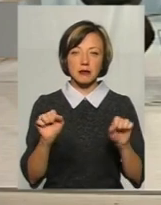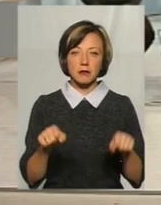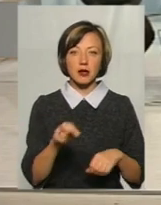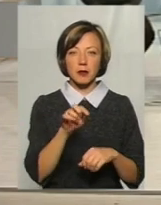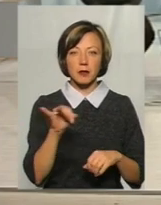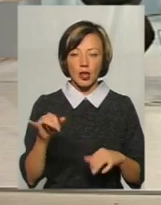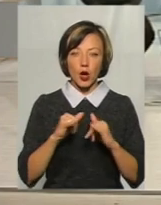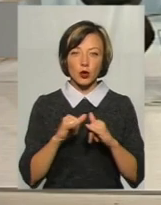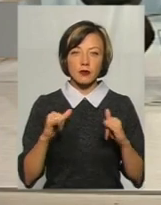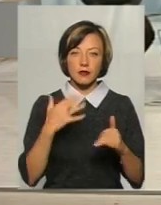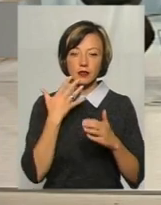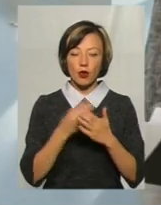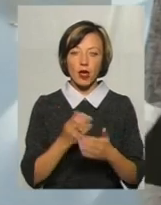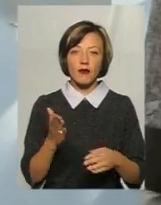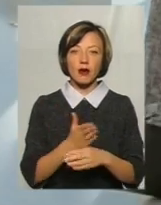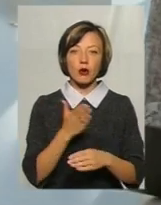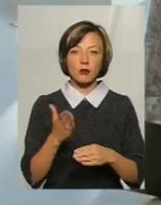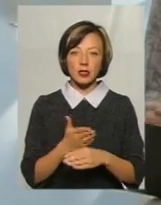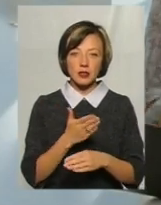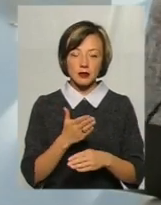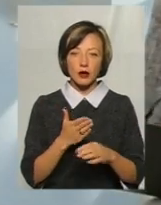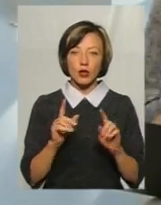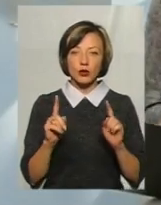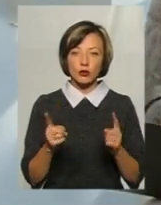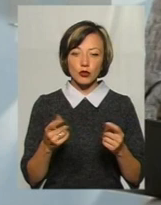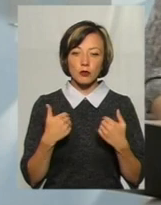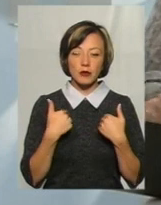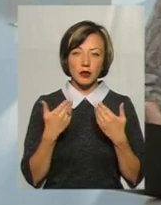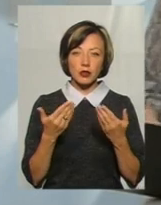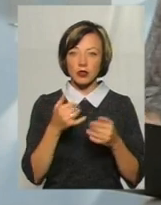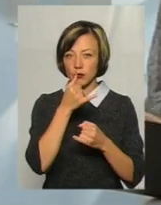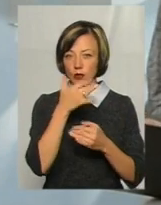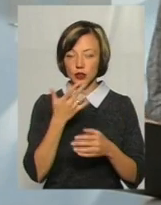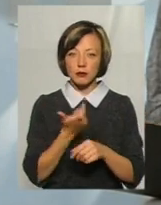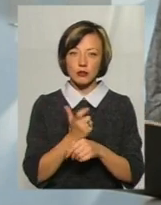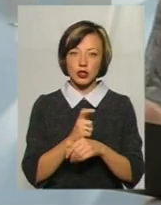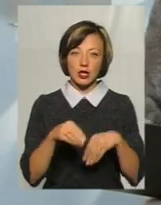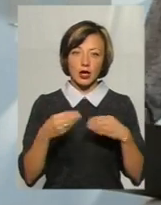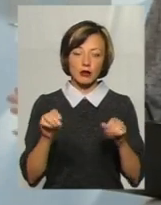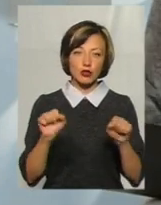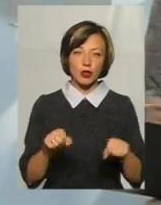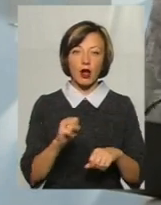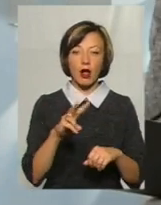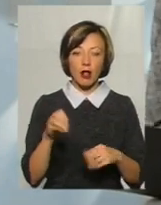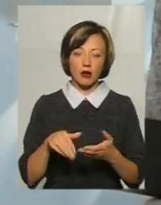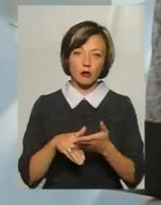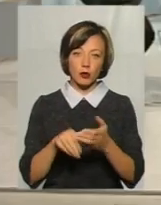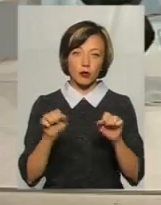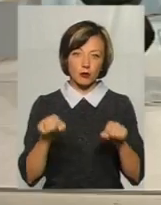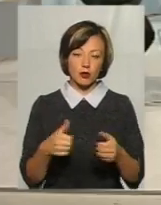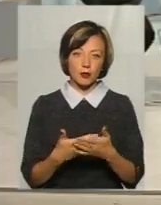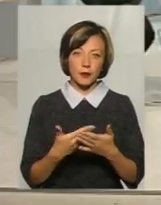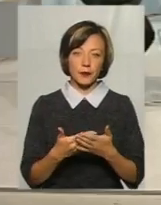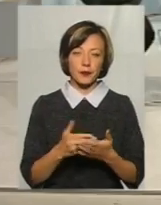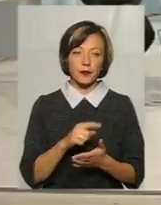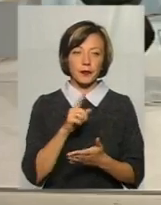розвинути своє виробництво, тому що ми тобі вже, наприклад, не можемо більше дати можливостей, але допомогти можемо там. Можливості